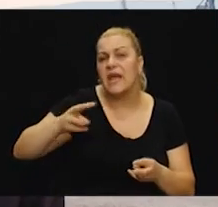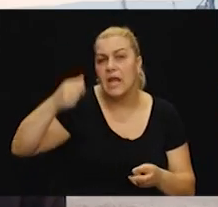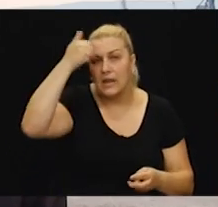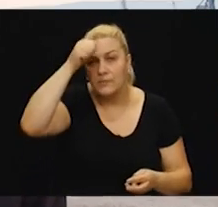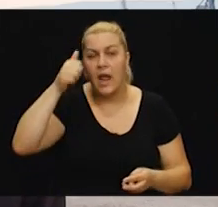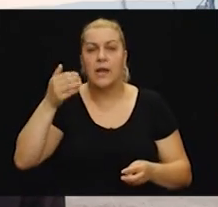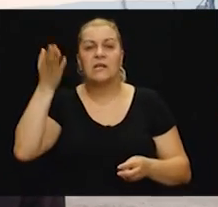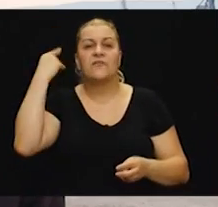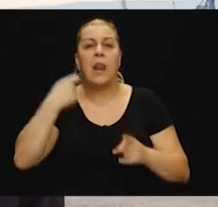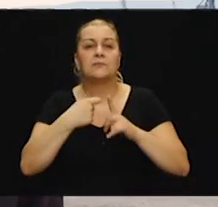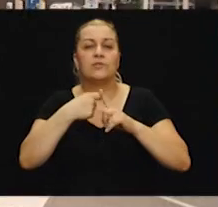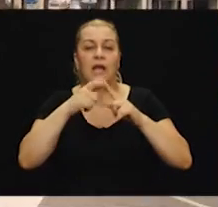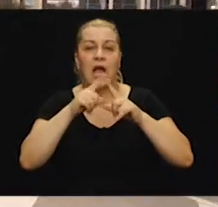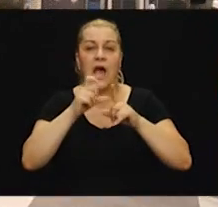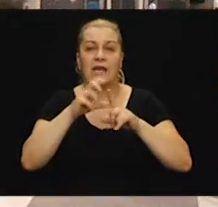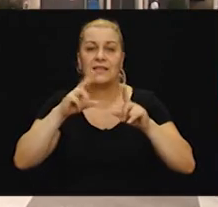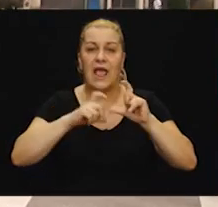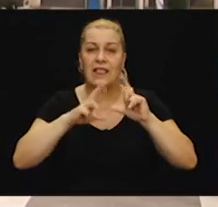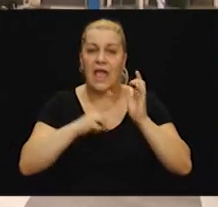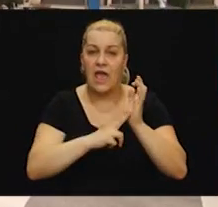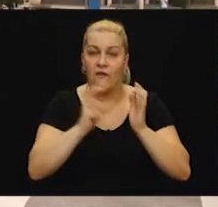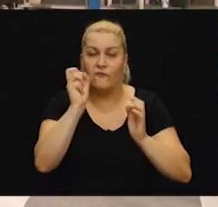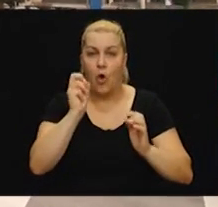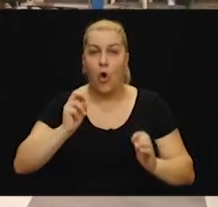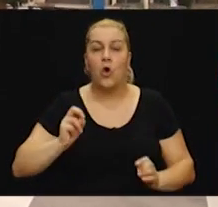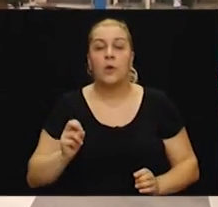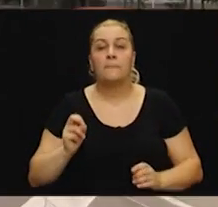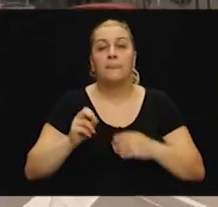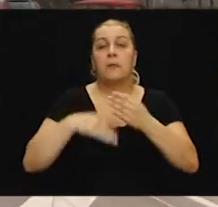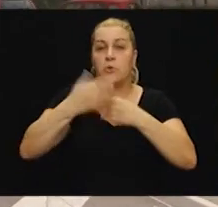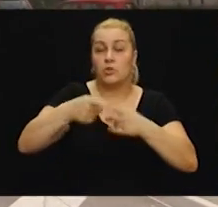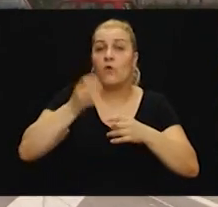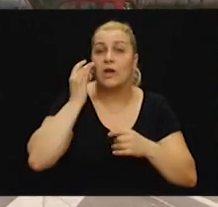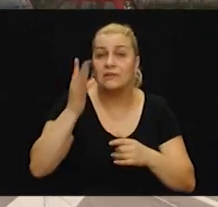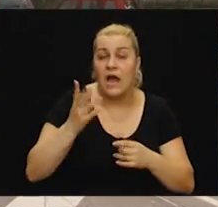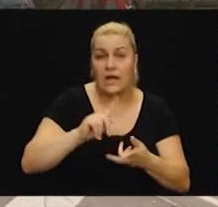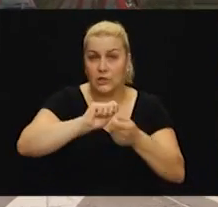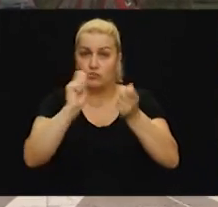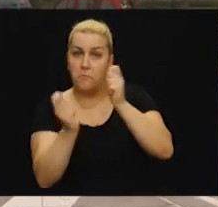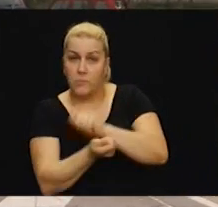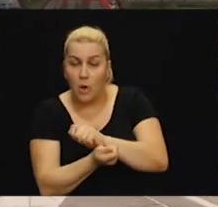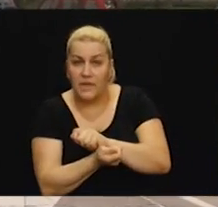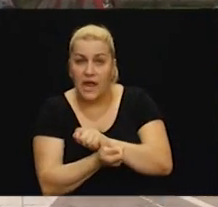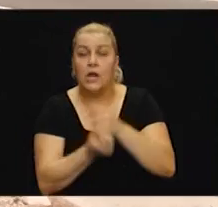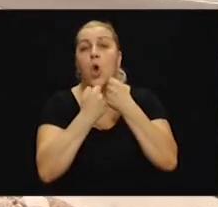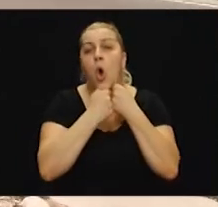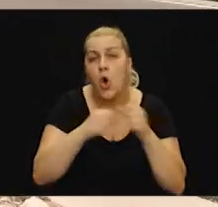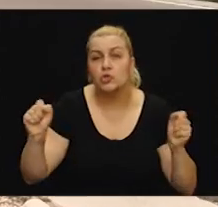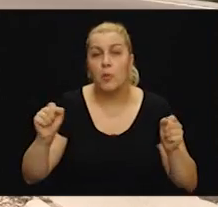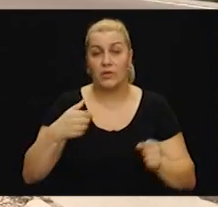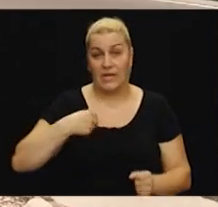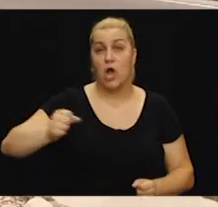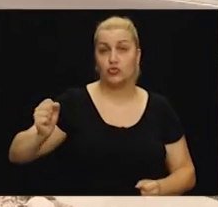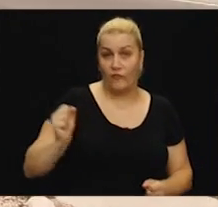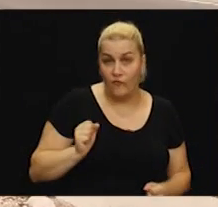nekad smo bili kardeljevo i početkom toga dana, odnosno ovom akcijom, kada smo oslobodili našu